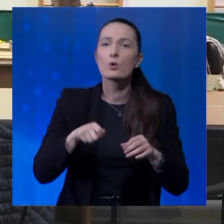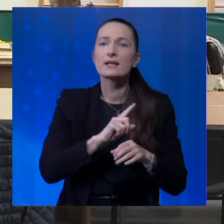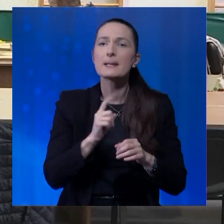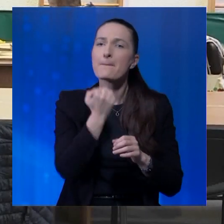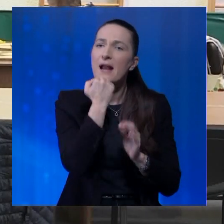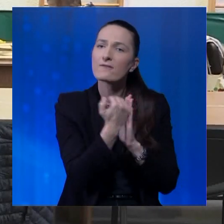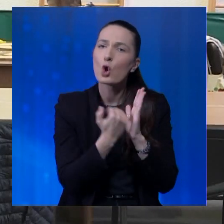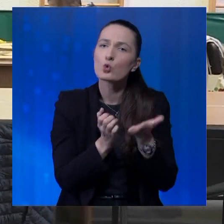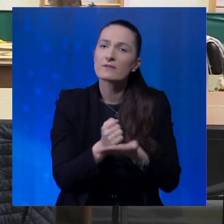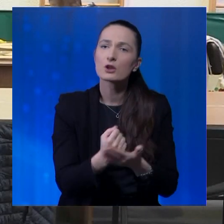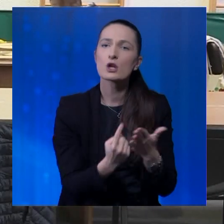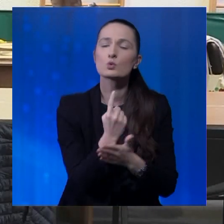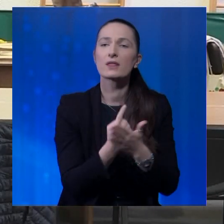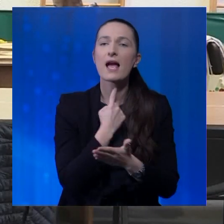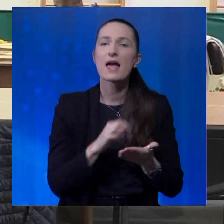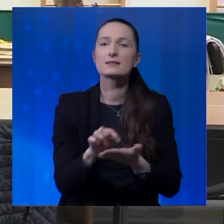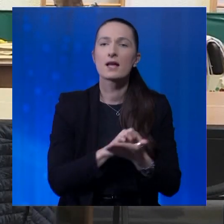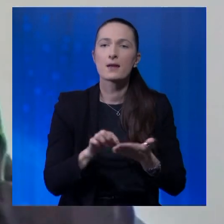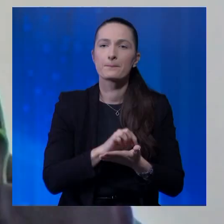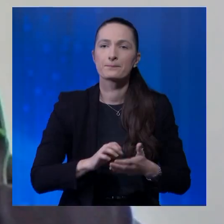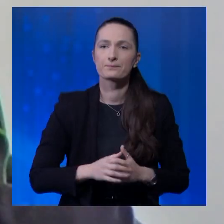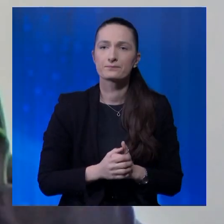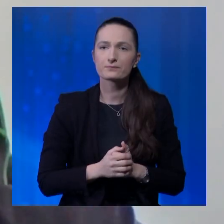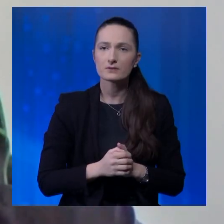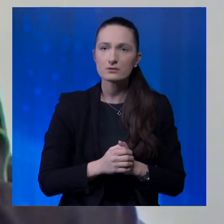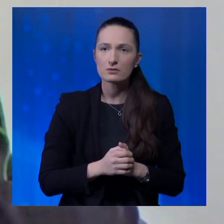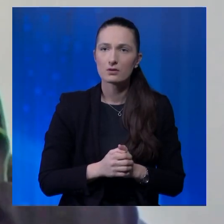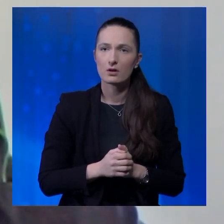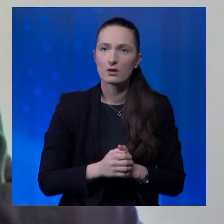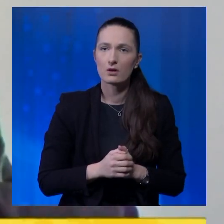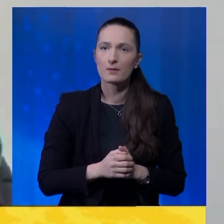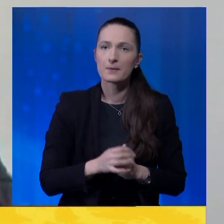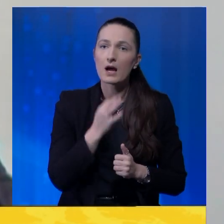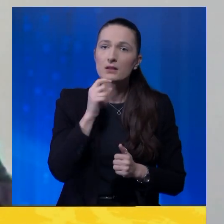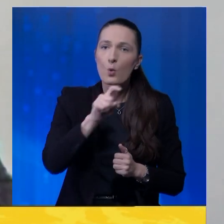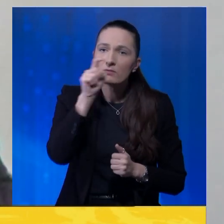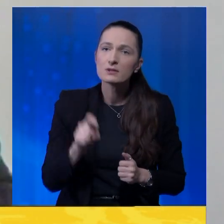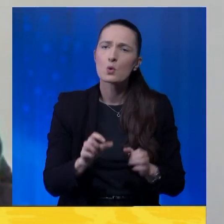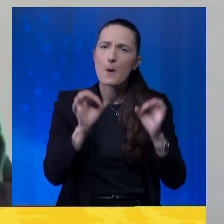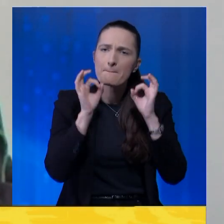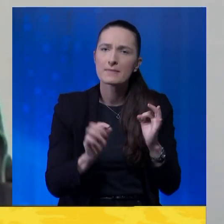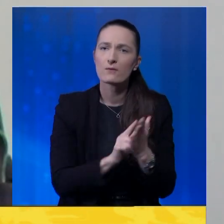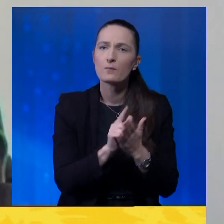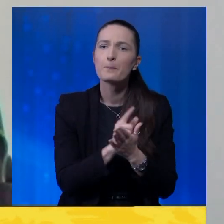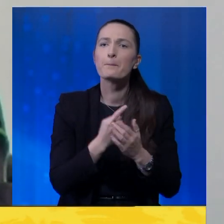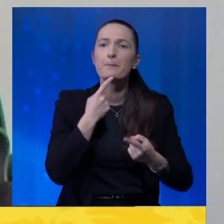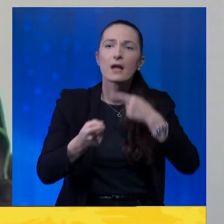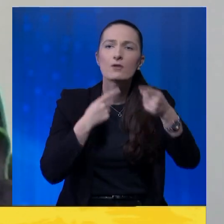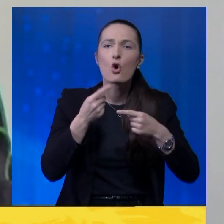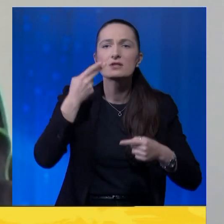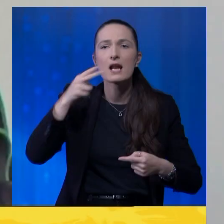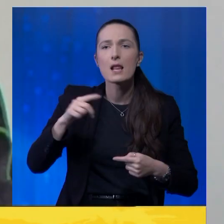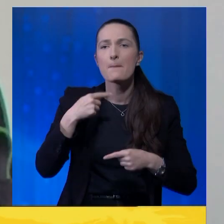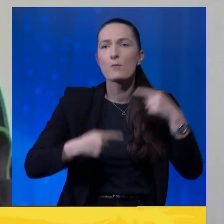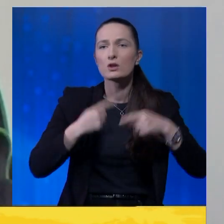odbor nije pravilno utvrdio rezultate glasanja. Kada u pitanju pravovremenost, prigovora strane političkih subjekata ne